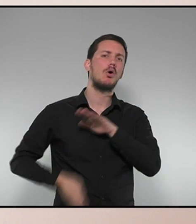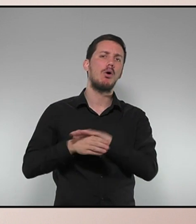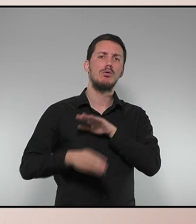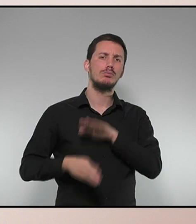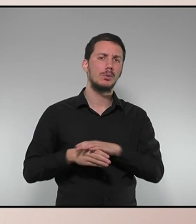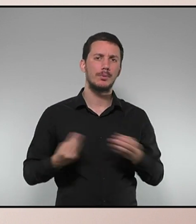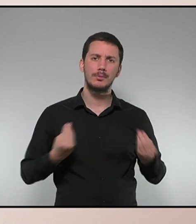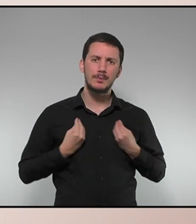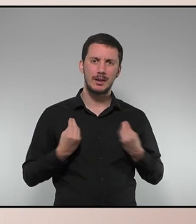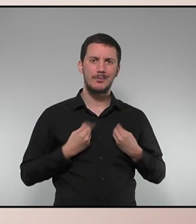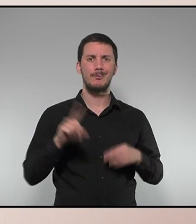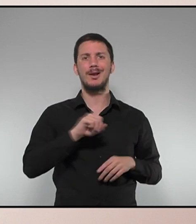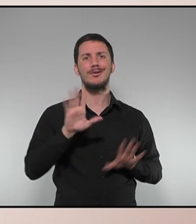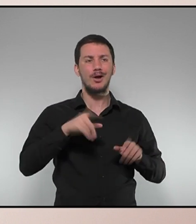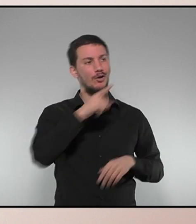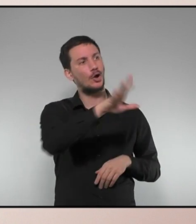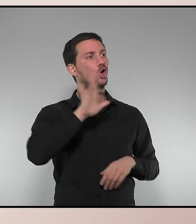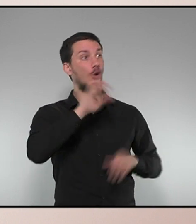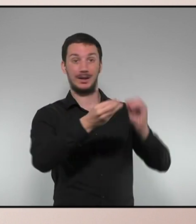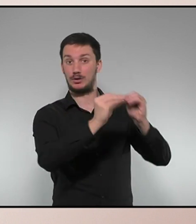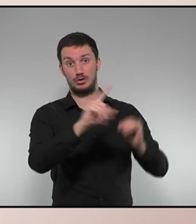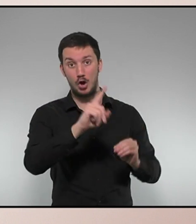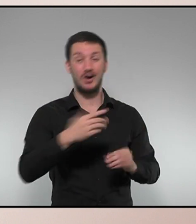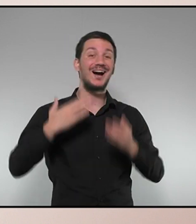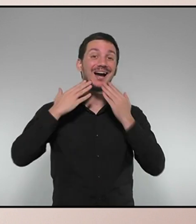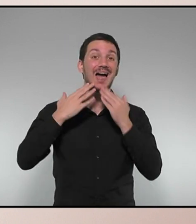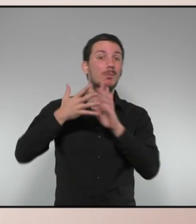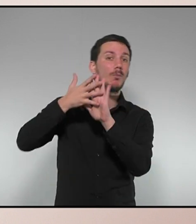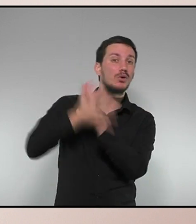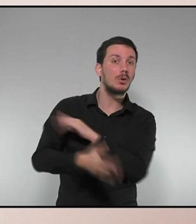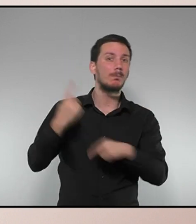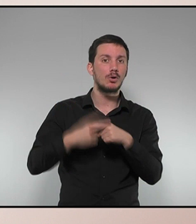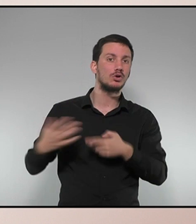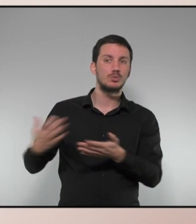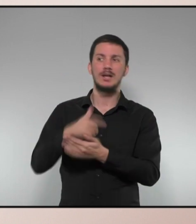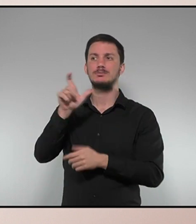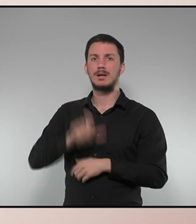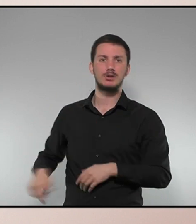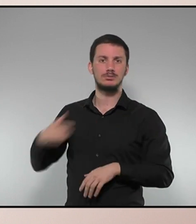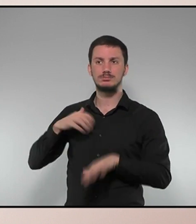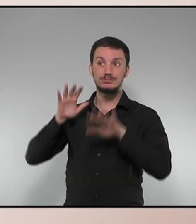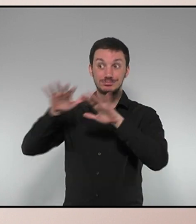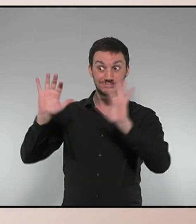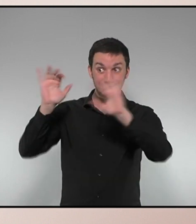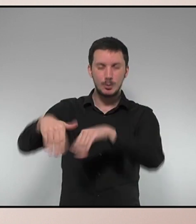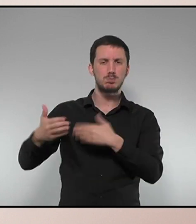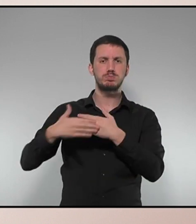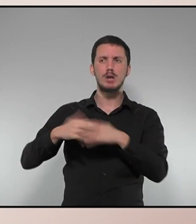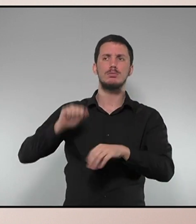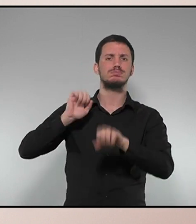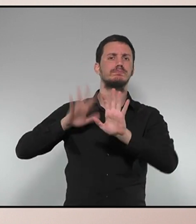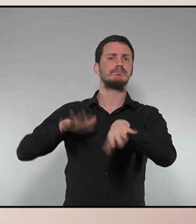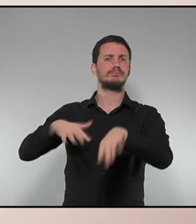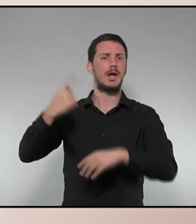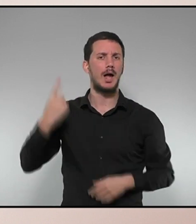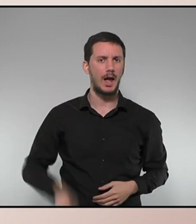però no gràcies a les escenificacions del govern, sinó als milers de persones que es manifestaven a les portes de la cimera. Però és que